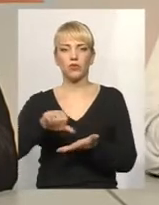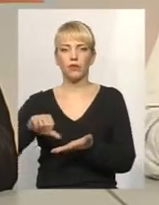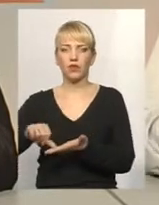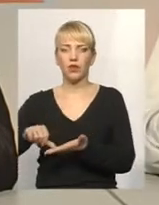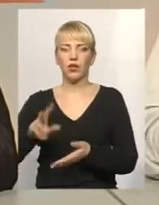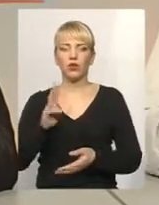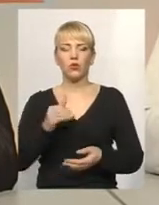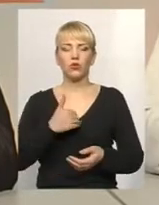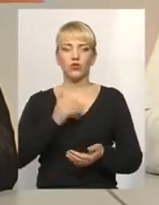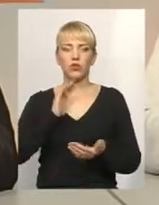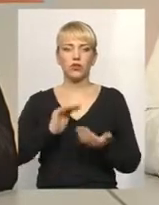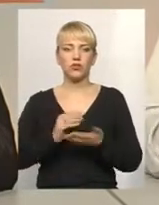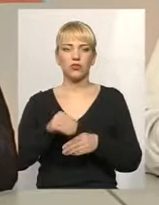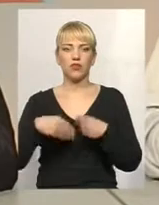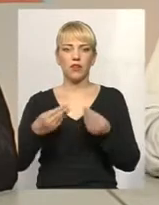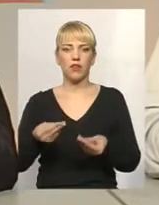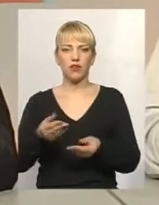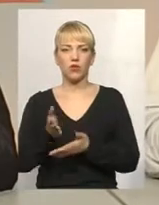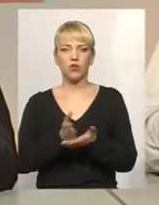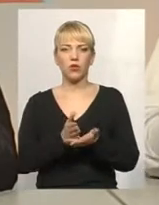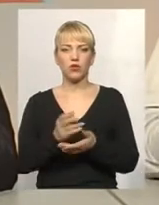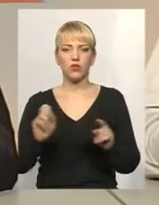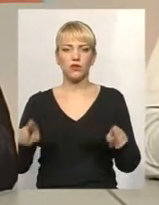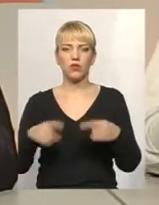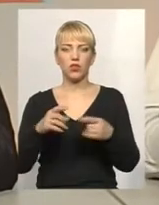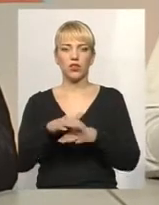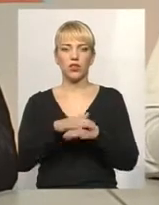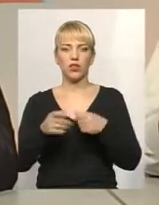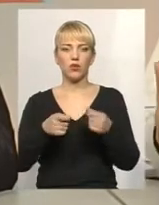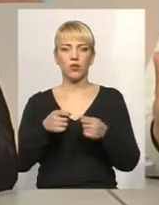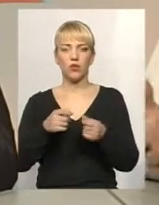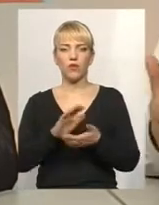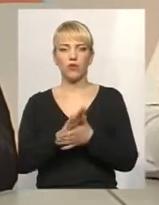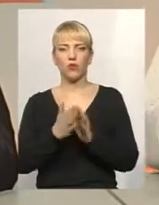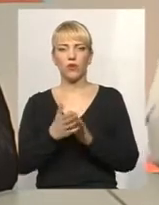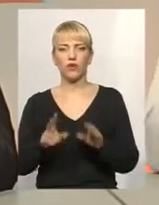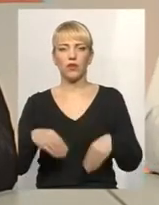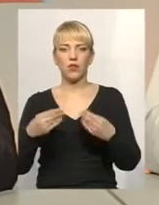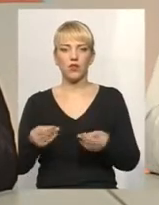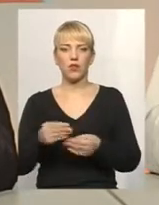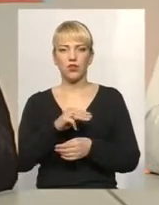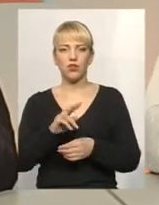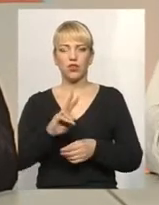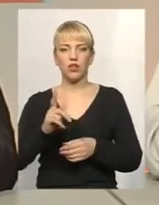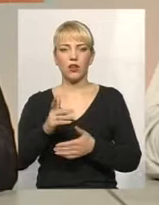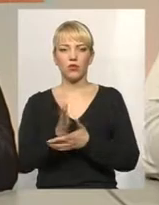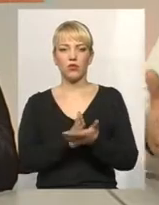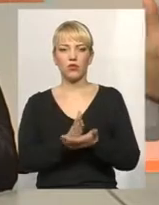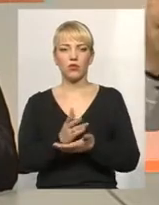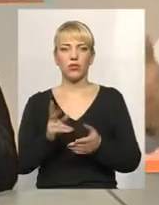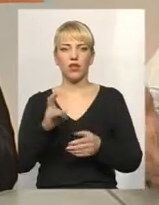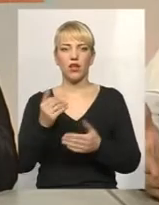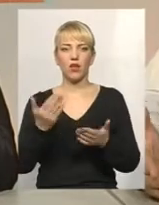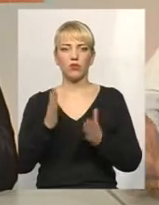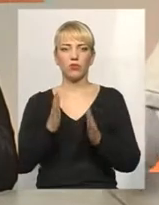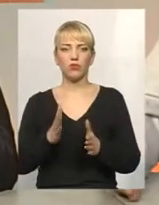якісно надавати послуги. Відповідно, створити ринкові умови, ринок надавання житлово-комунальних послуг. На якому будуть,